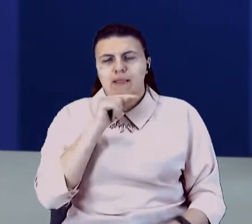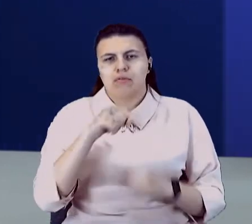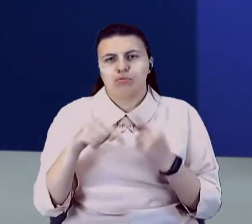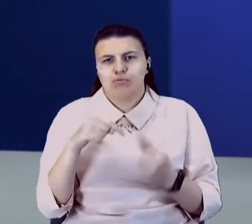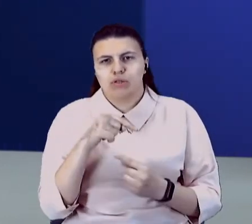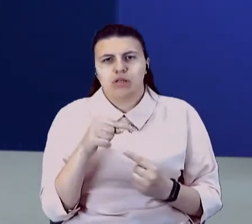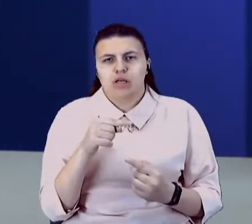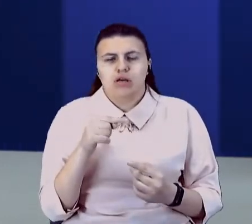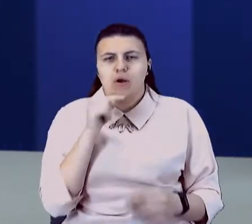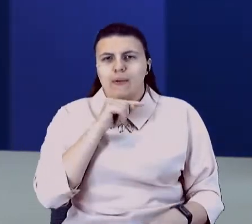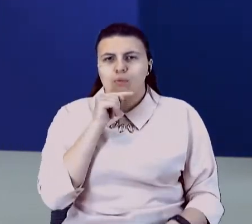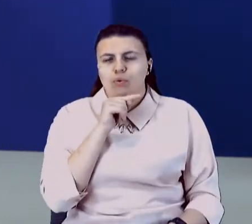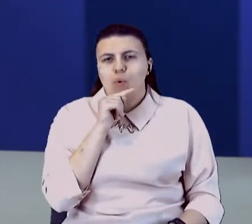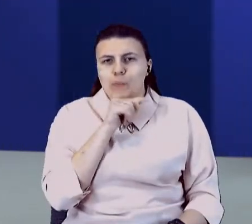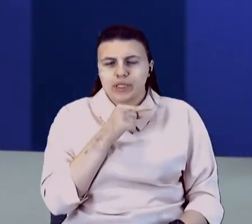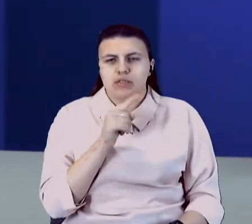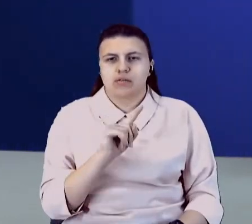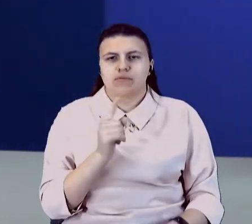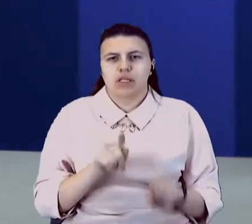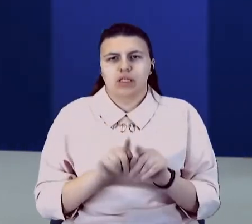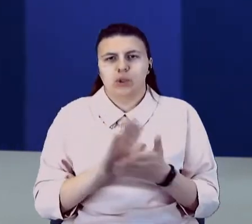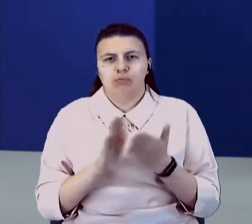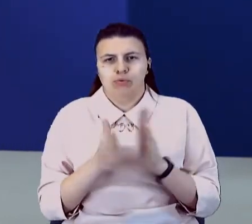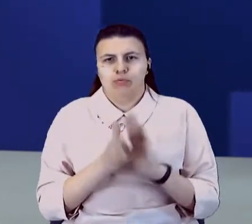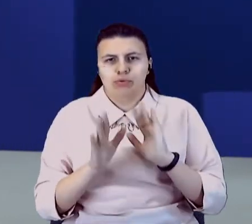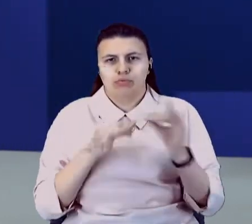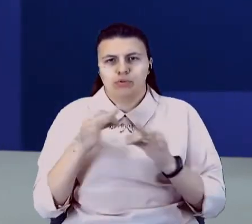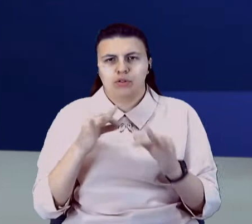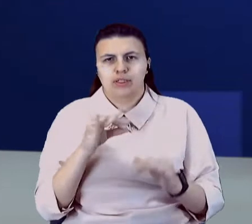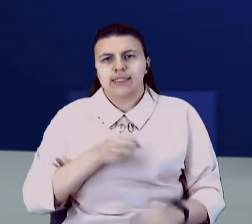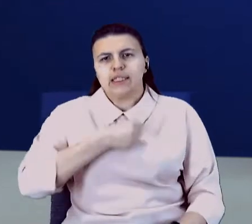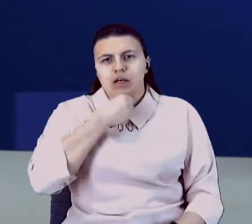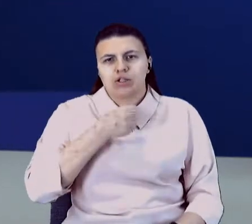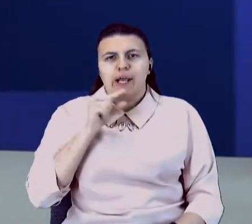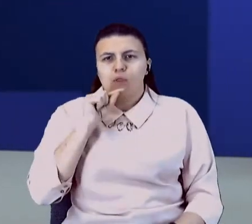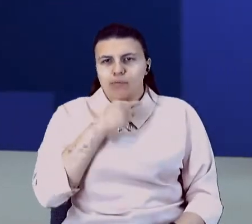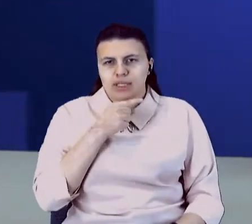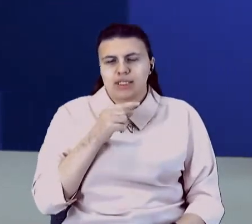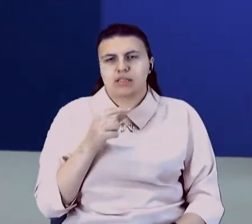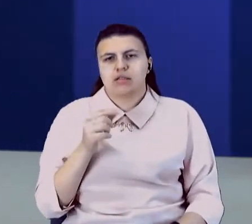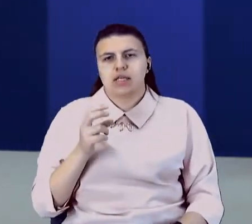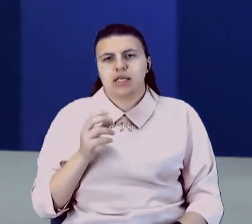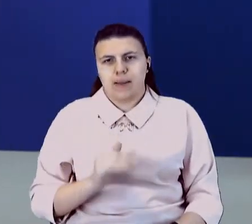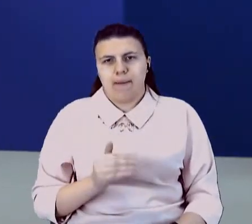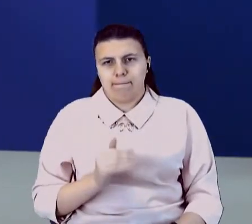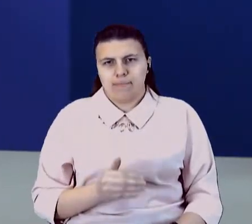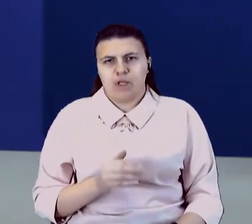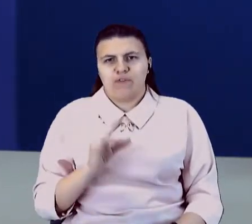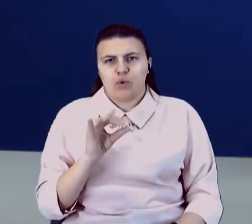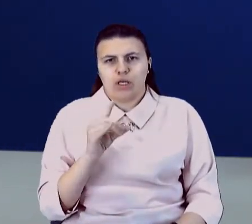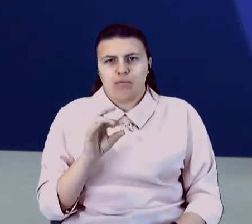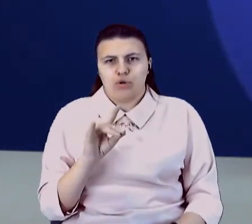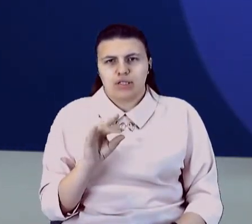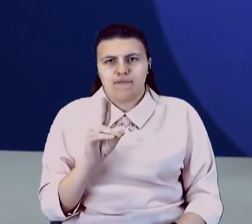говорити з нашими гостями Володимиром Дубровським, старшим економістом Кейс України та підприємець Вікторією Богуславською, яка